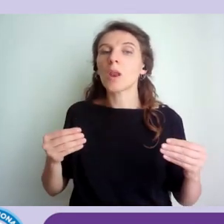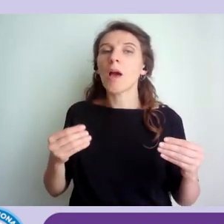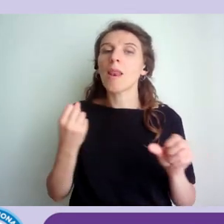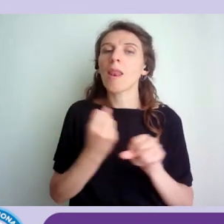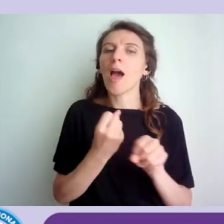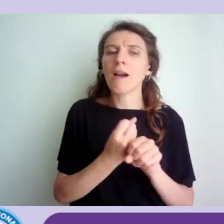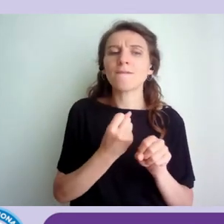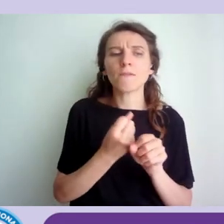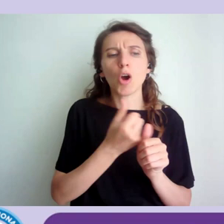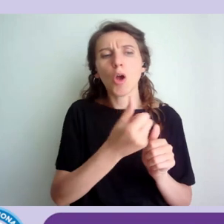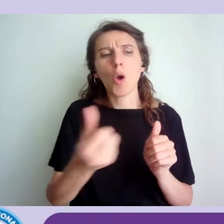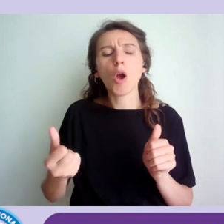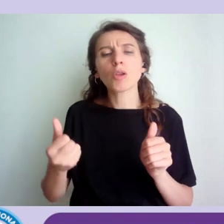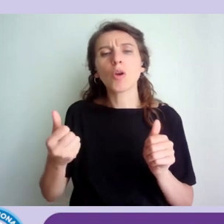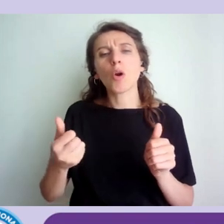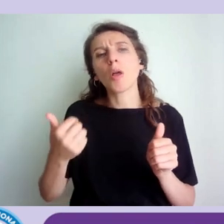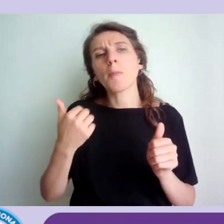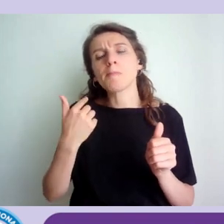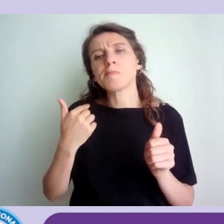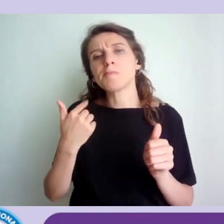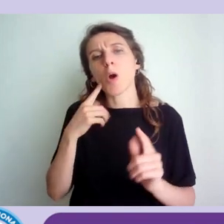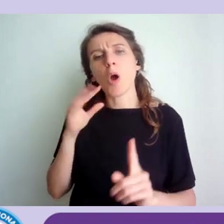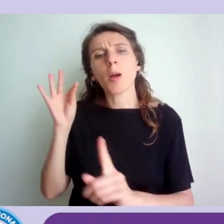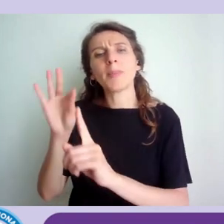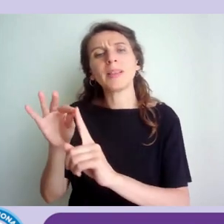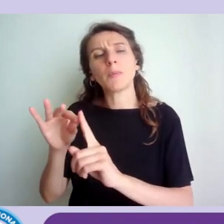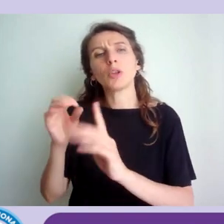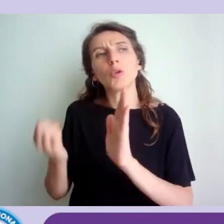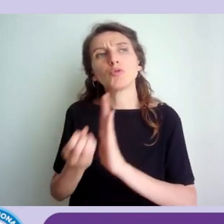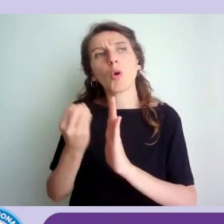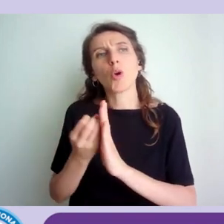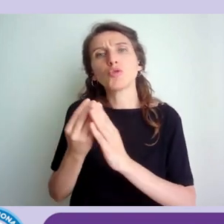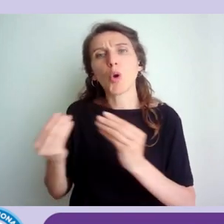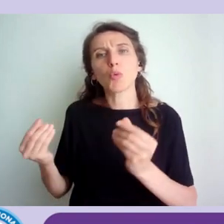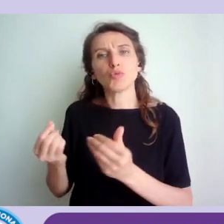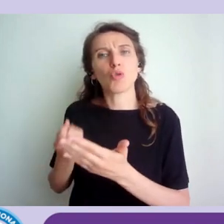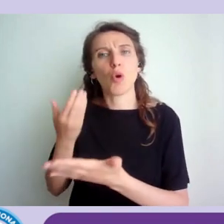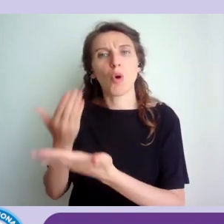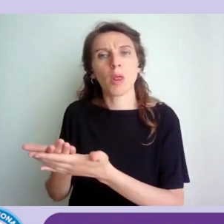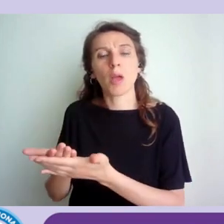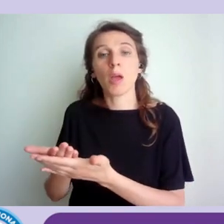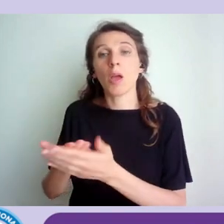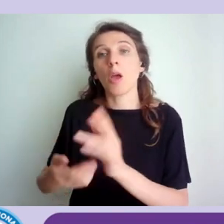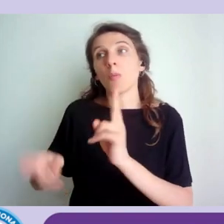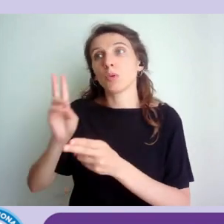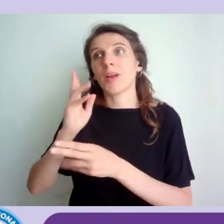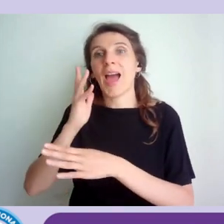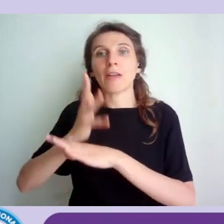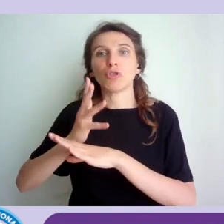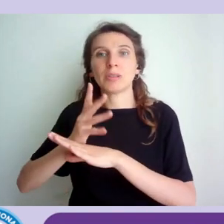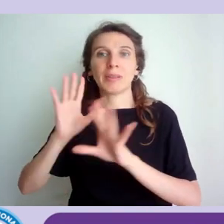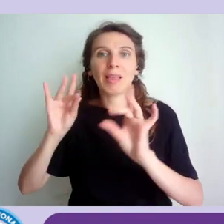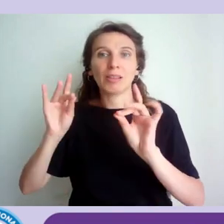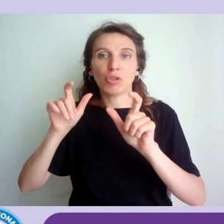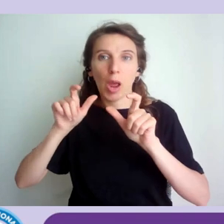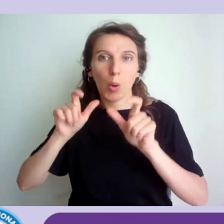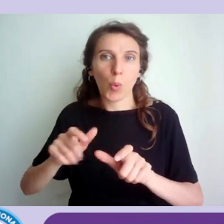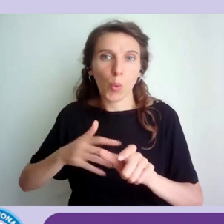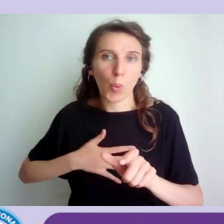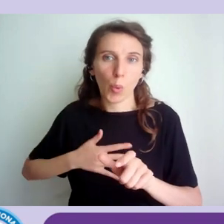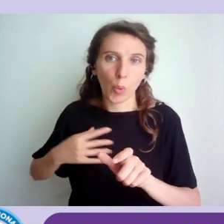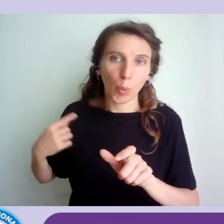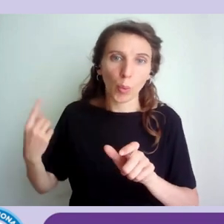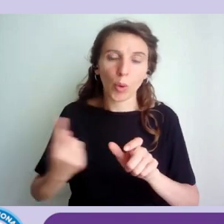lo sviluppo di soluzioni in particolare noi ci occupiamo ovviamente di accessibilità digitale noi oggi abbiamo parlato